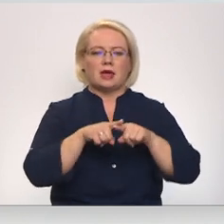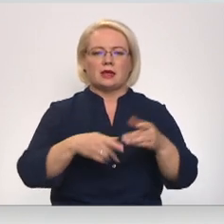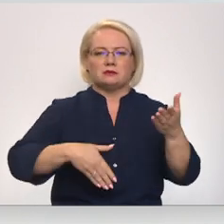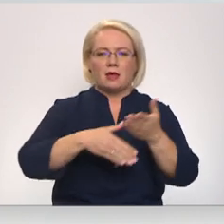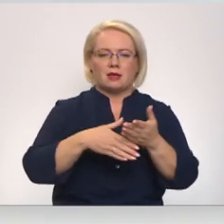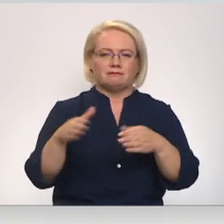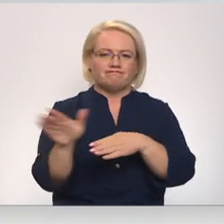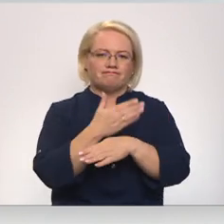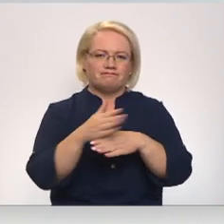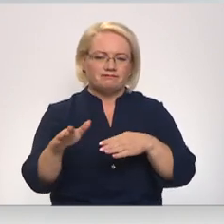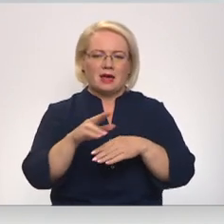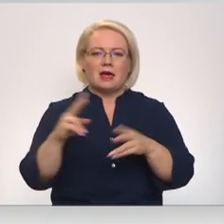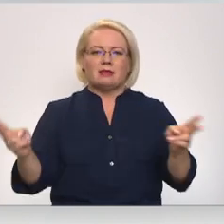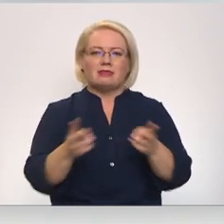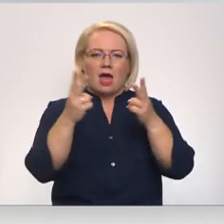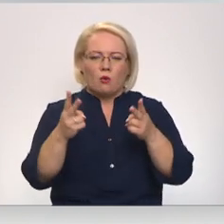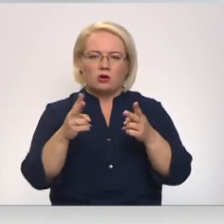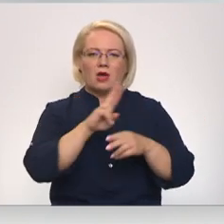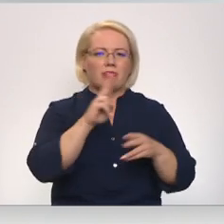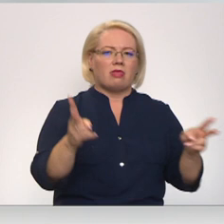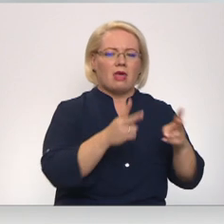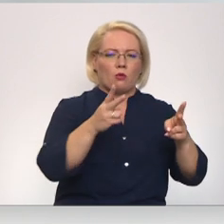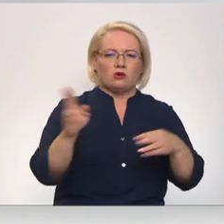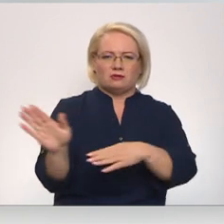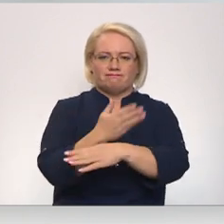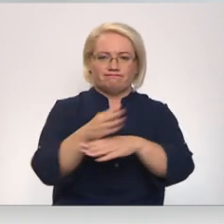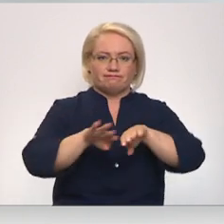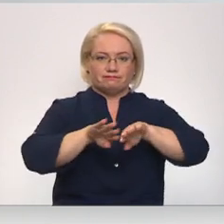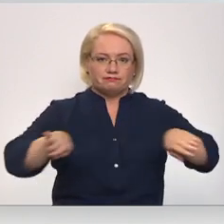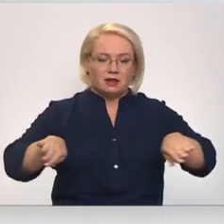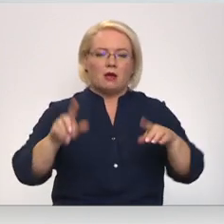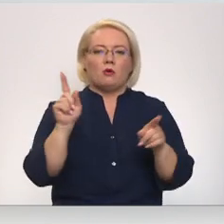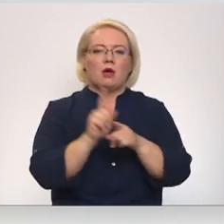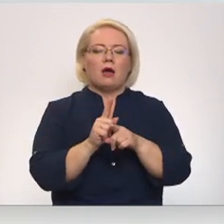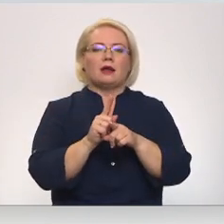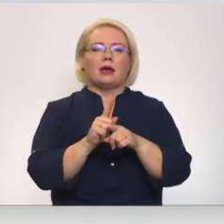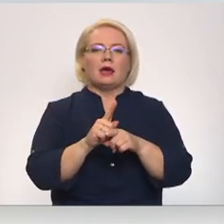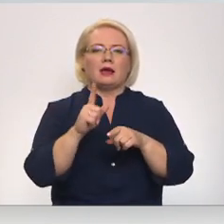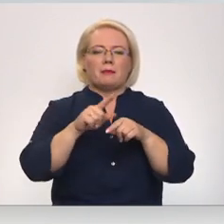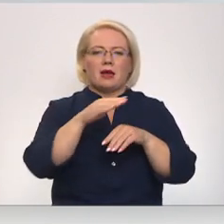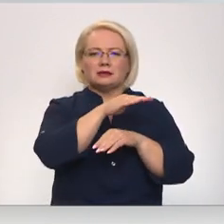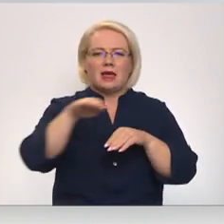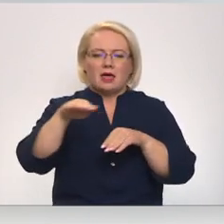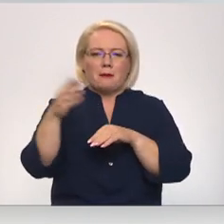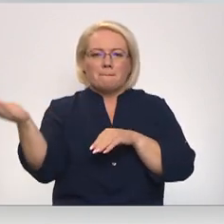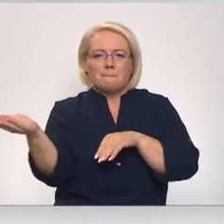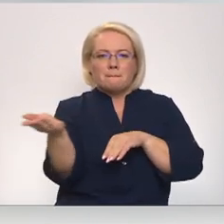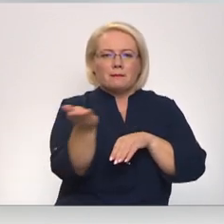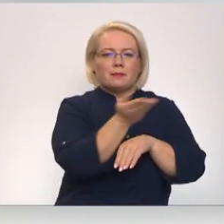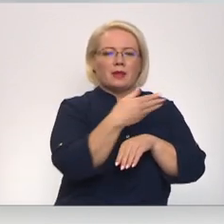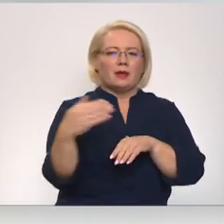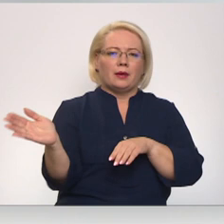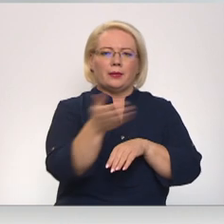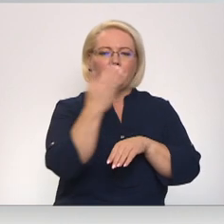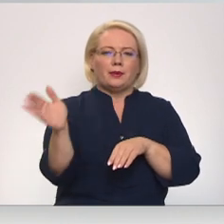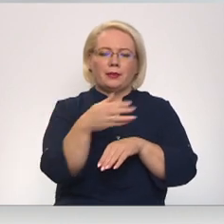atdalītas nedegošā šķelda no degošās šķeldas un arī pa slānim ņemti nost šīta